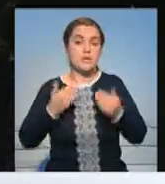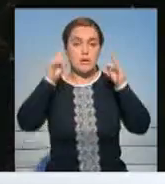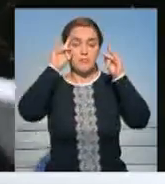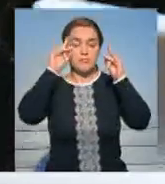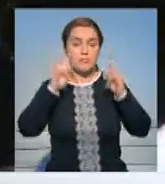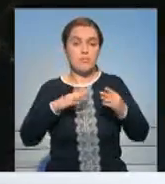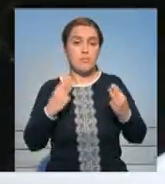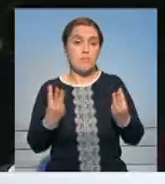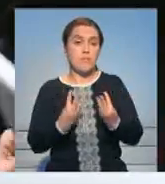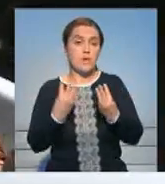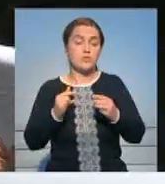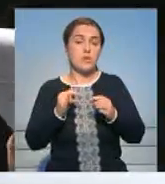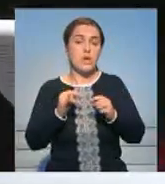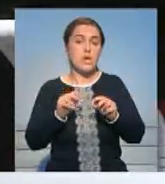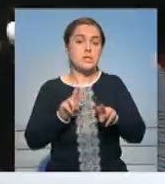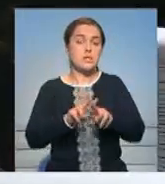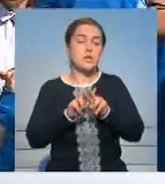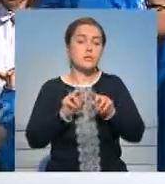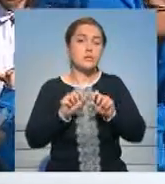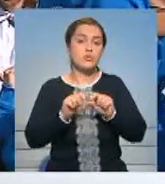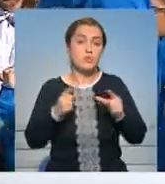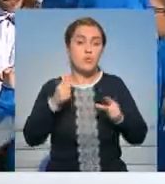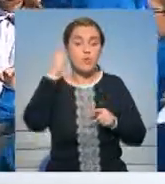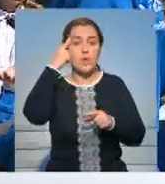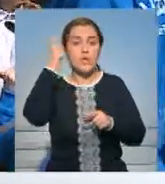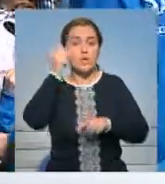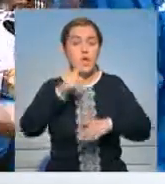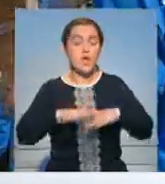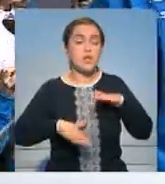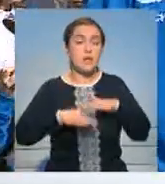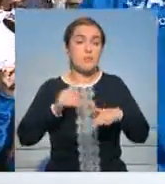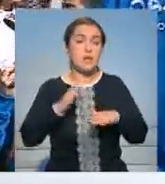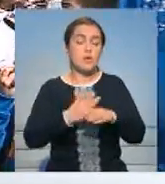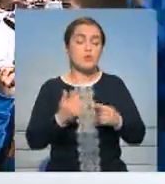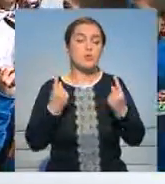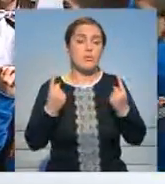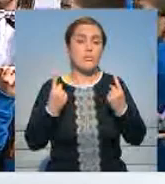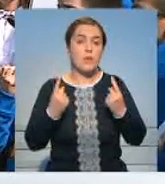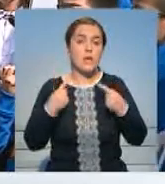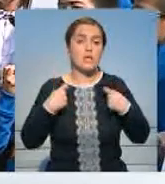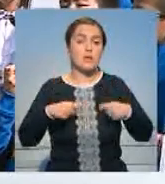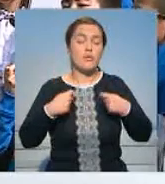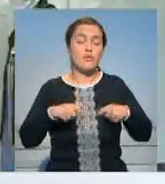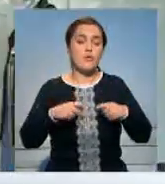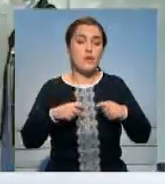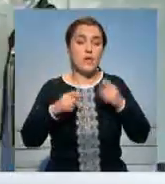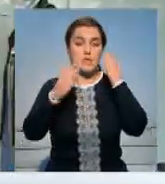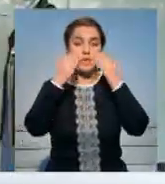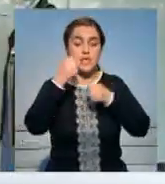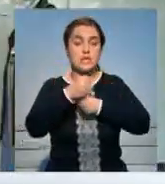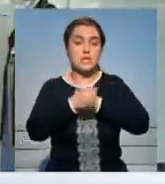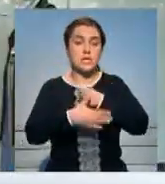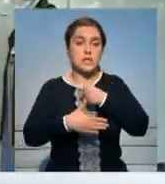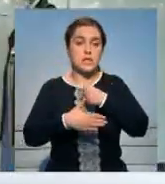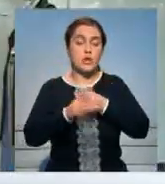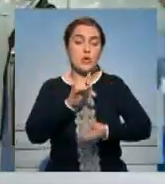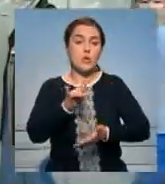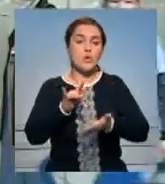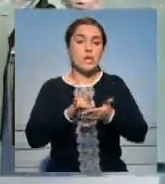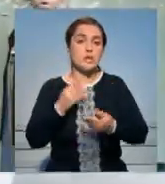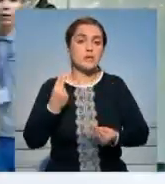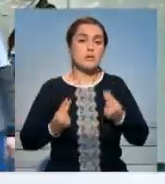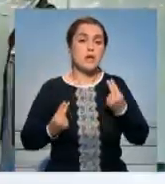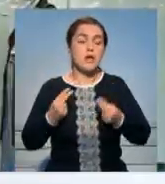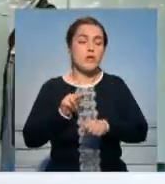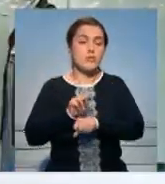столичные школьники узнали все это на практике. В крупных торгово-развлекательных центрах города прошли специальные квест-игры. Принимают участие в